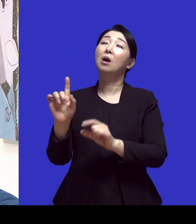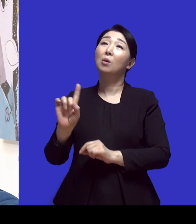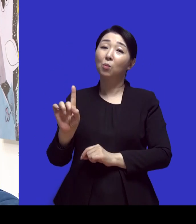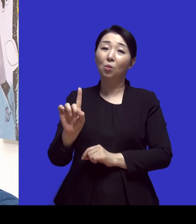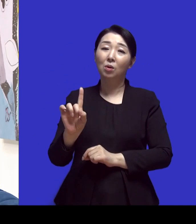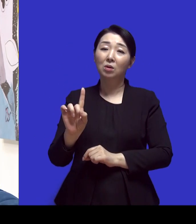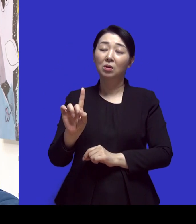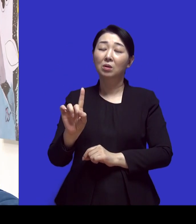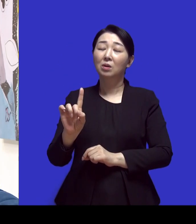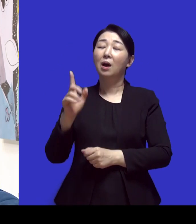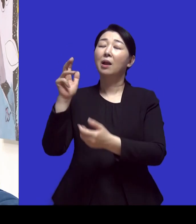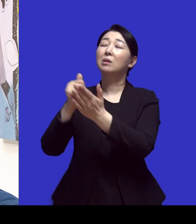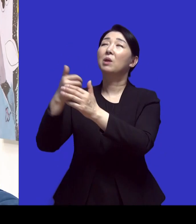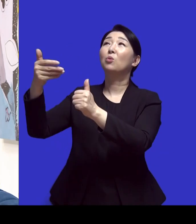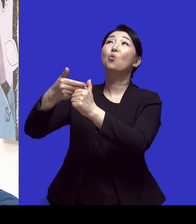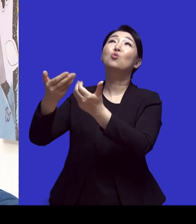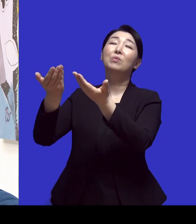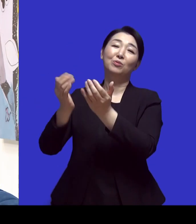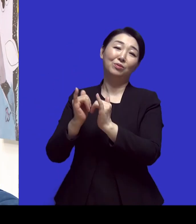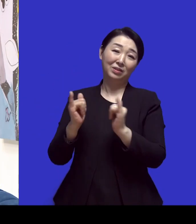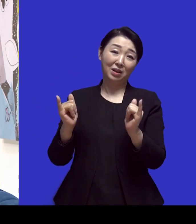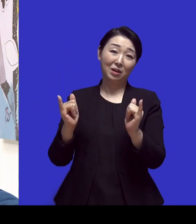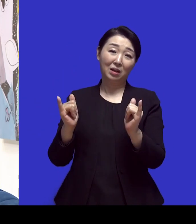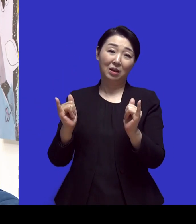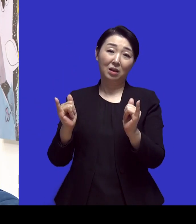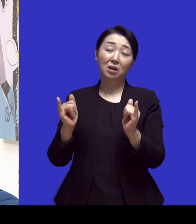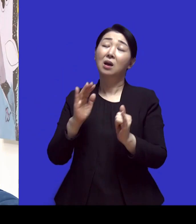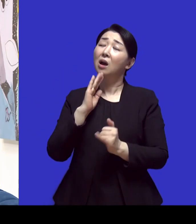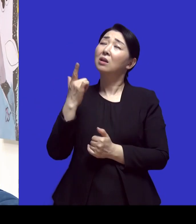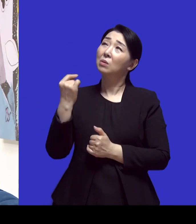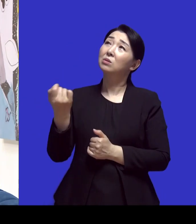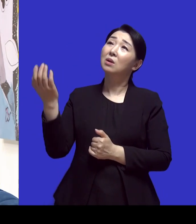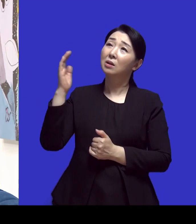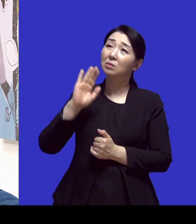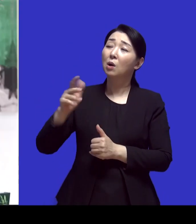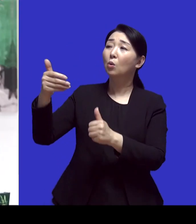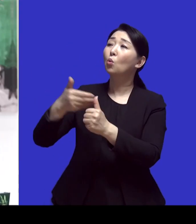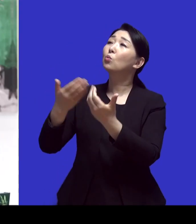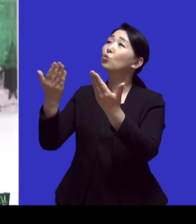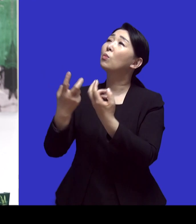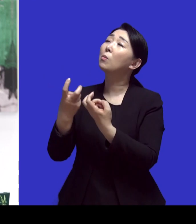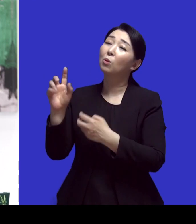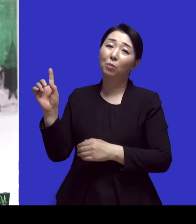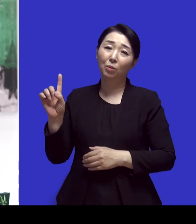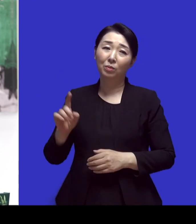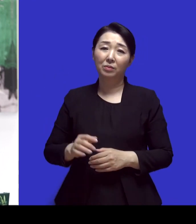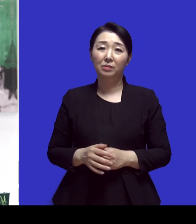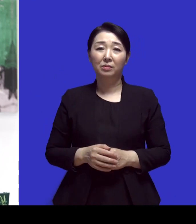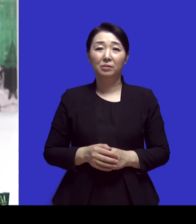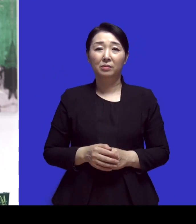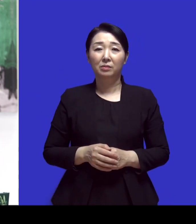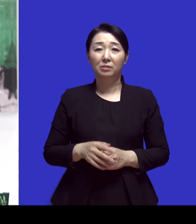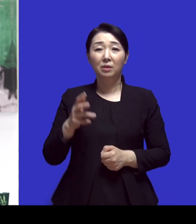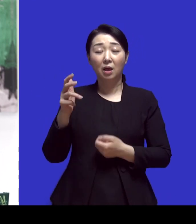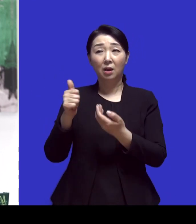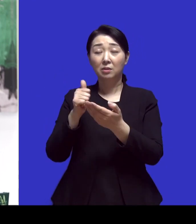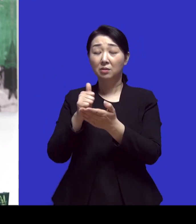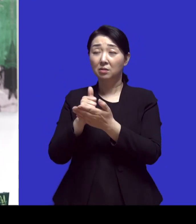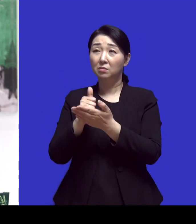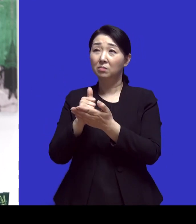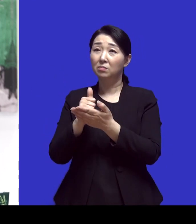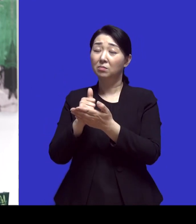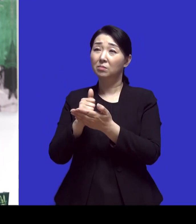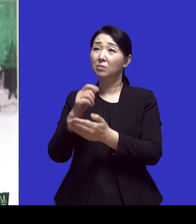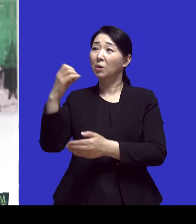너의 공급자야 그렇죠 하나님 정말 맞죠 근데 어떻게 공급해 주시나요? 하나님 다른